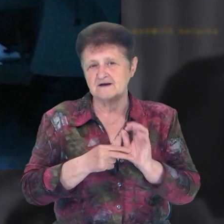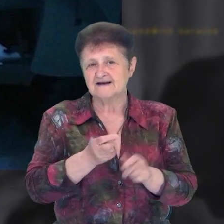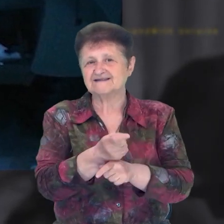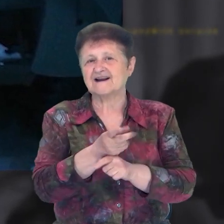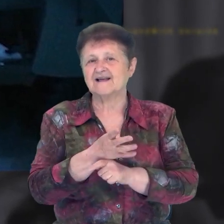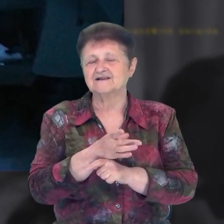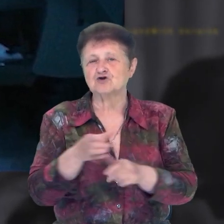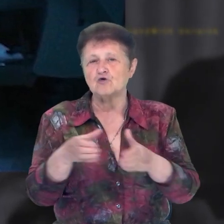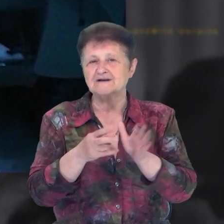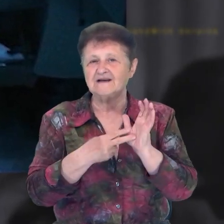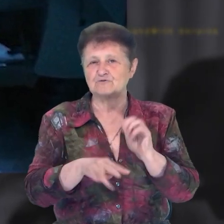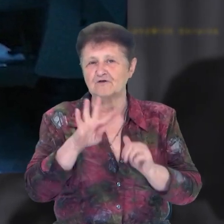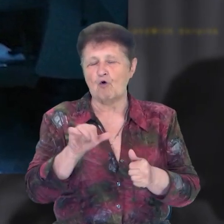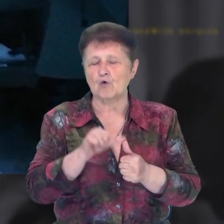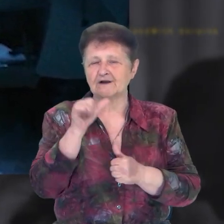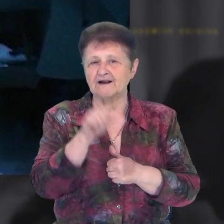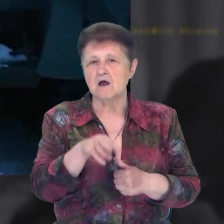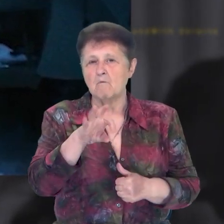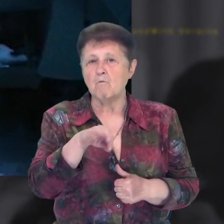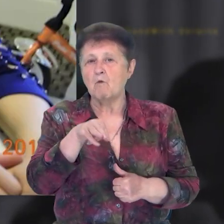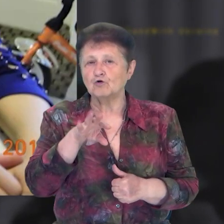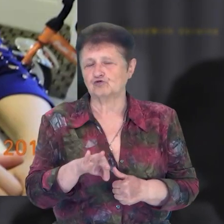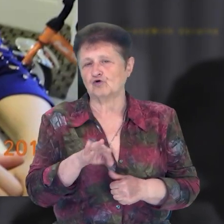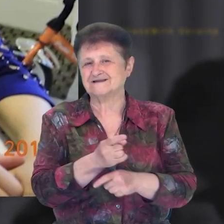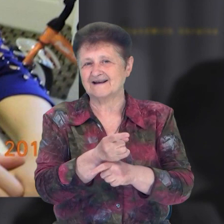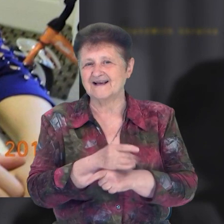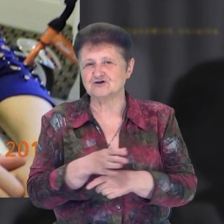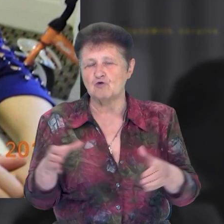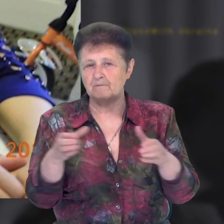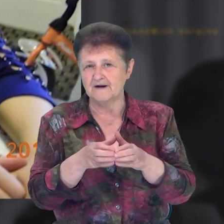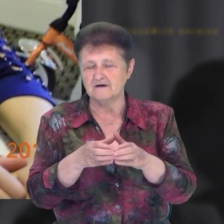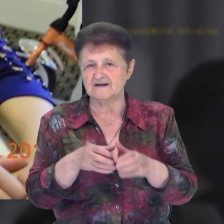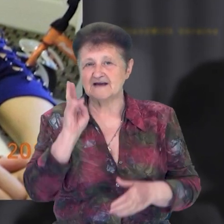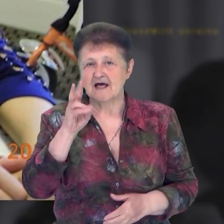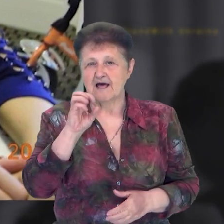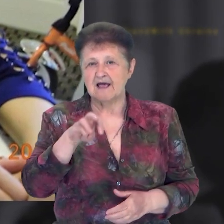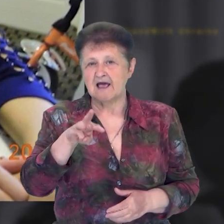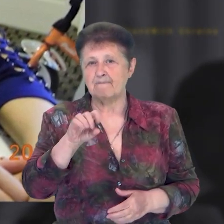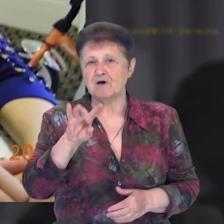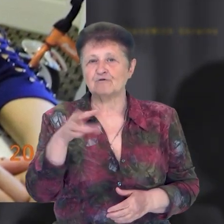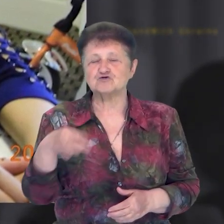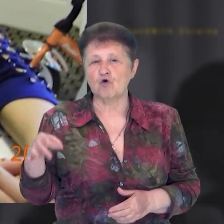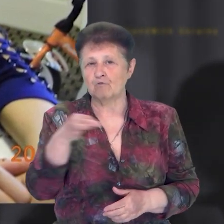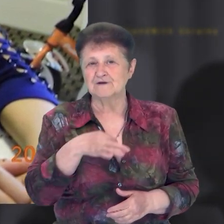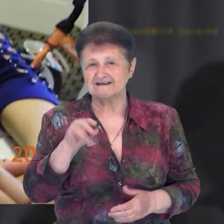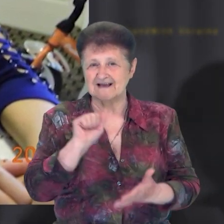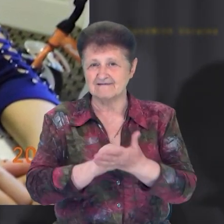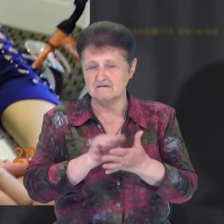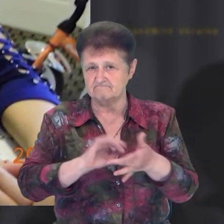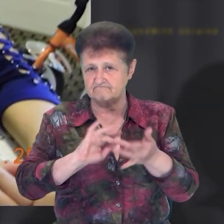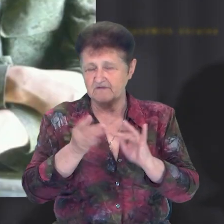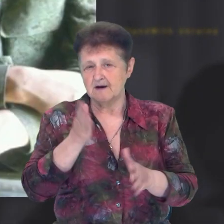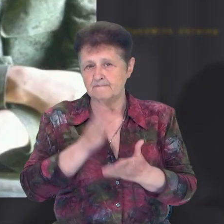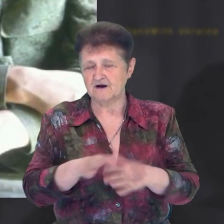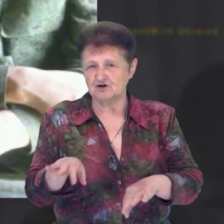роти 74-ї окремої мотострілецької бригади РФ. Родом з Кемерівської області. За даними з соцмереж, він має дружину та